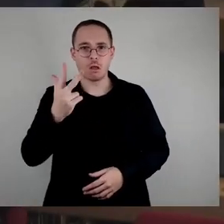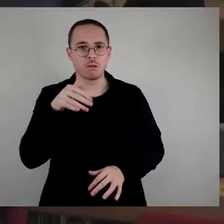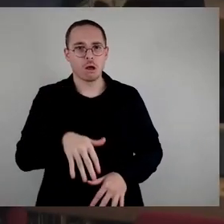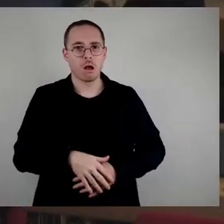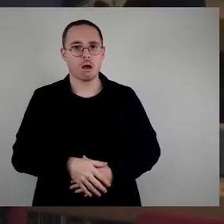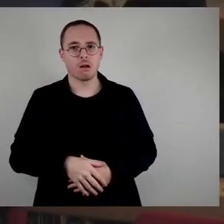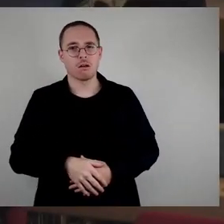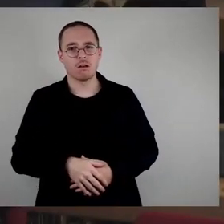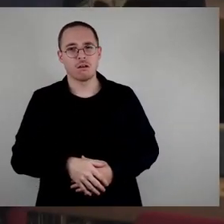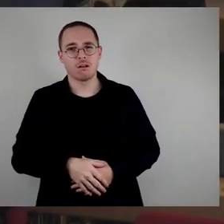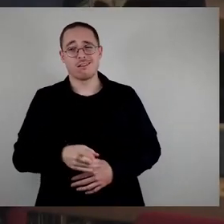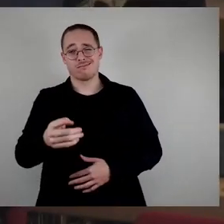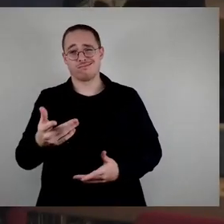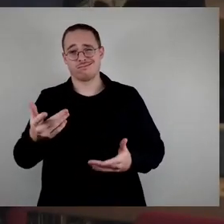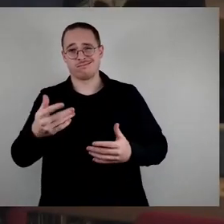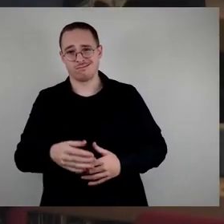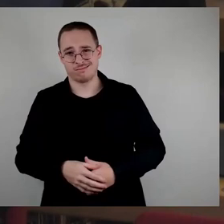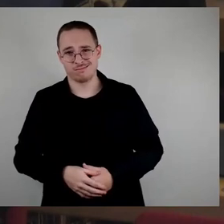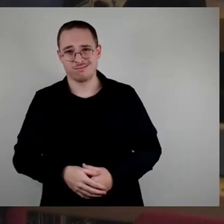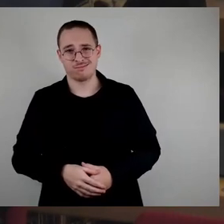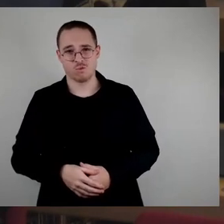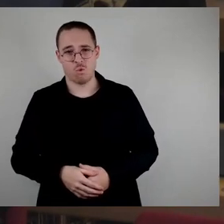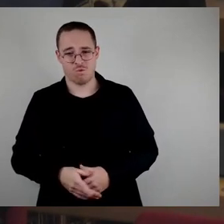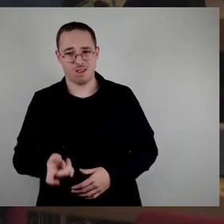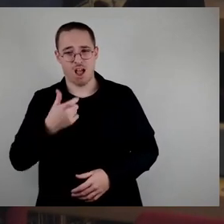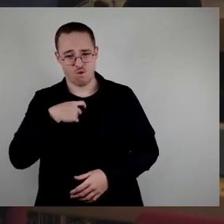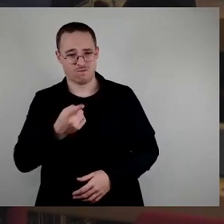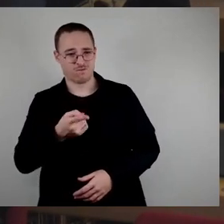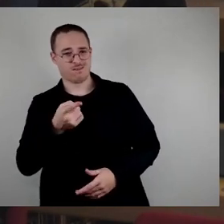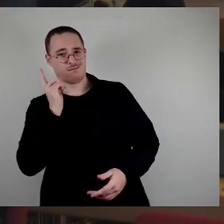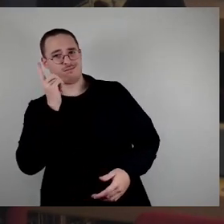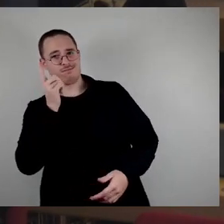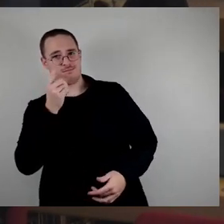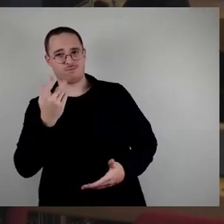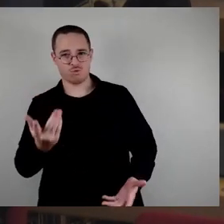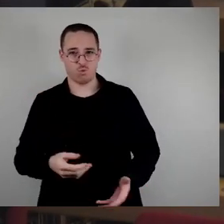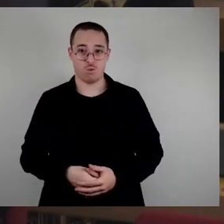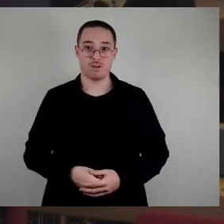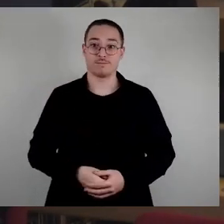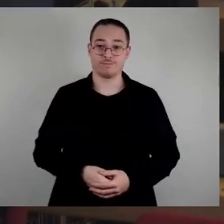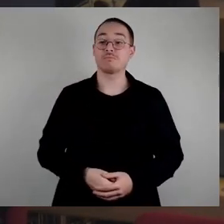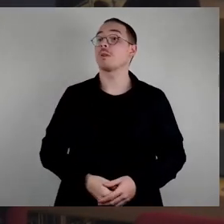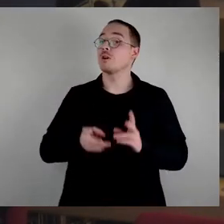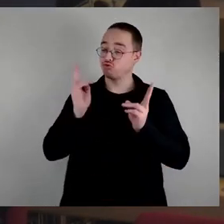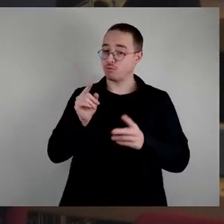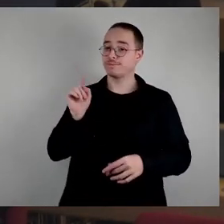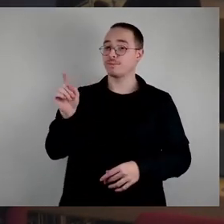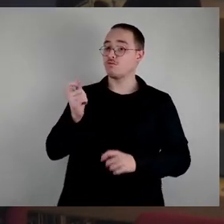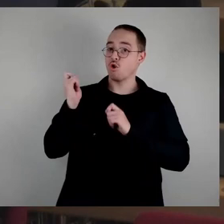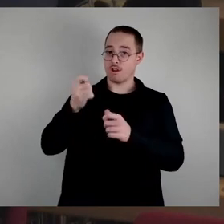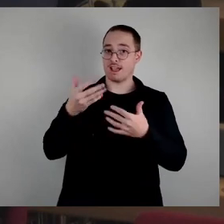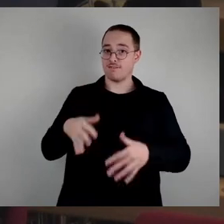beziehungsweise das zu unterschlagen, was nämlich war. Es ist richtig, der Vorschlag ist gekommen, mit den Auslagerungsstandorten da die Küchen